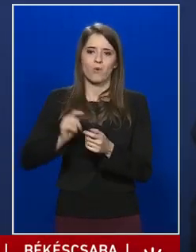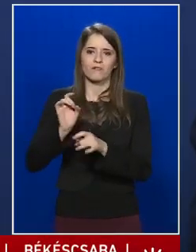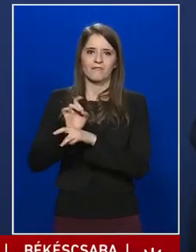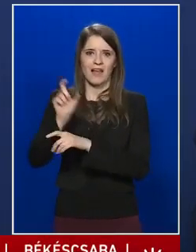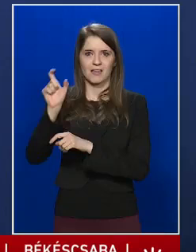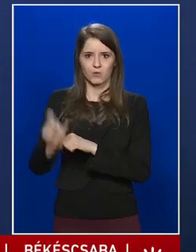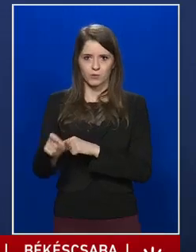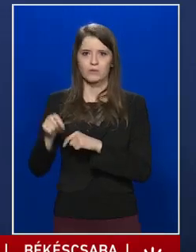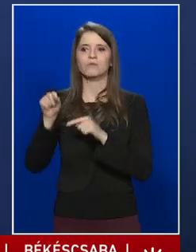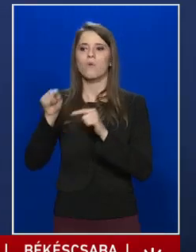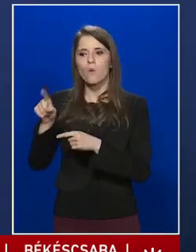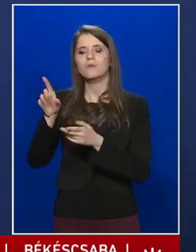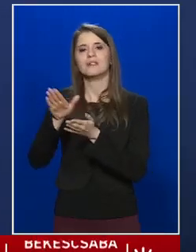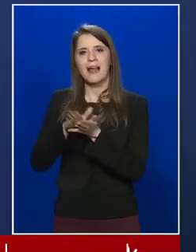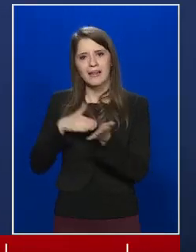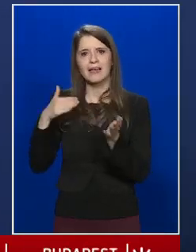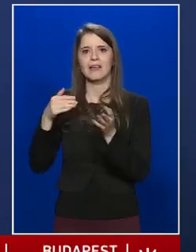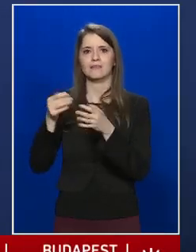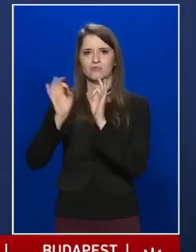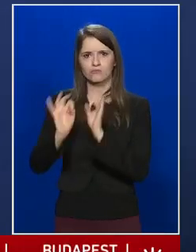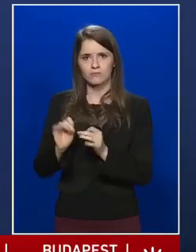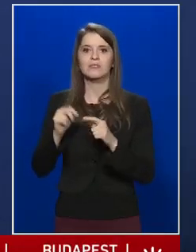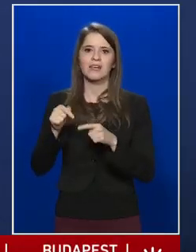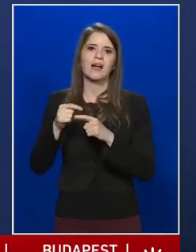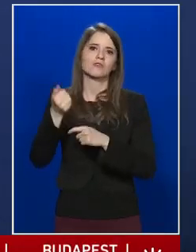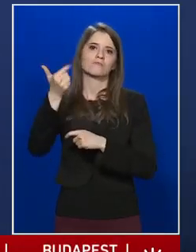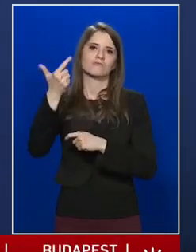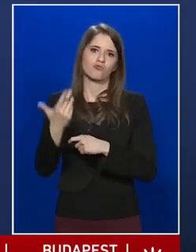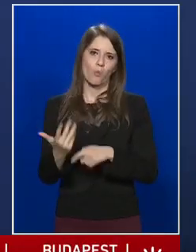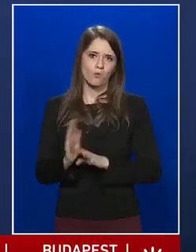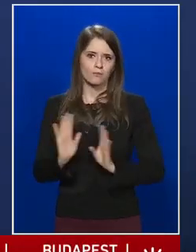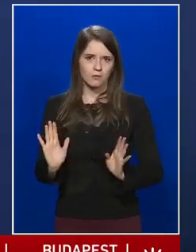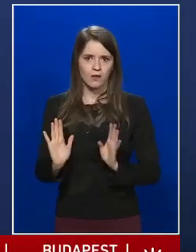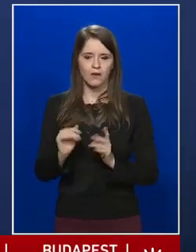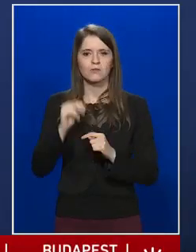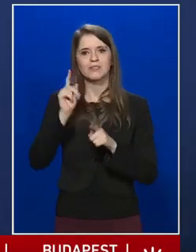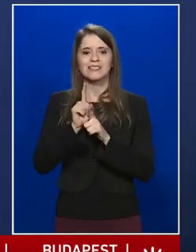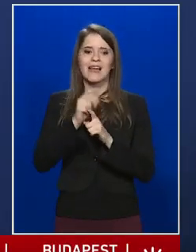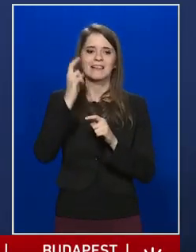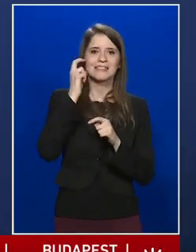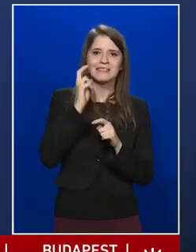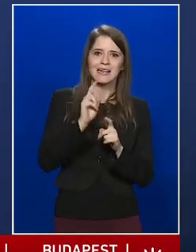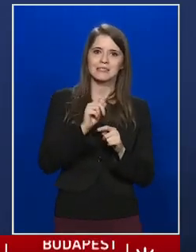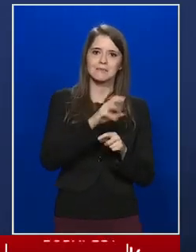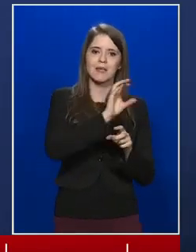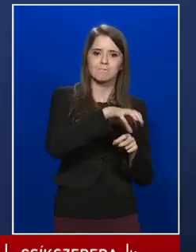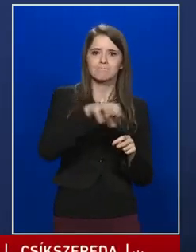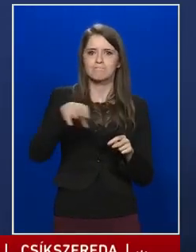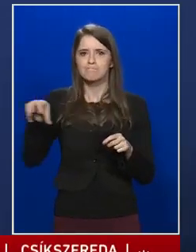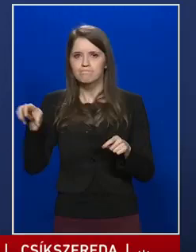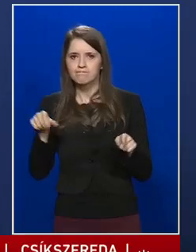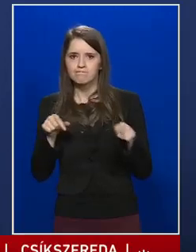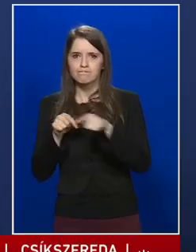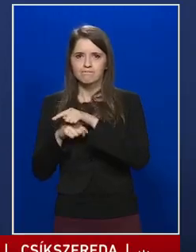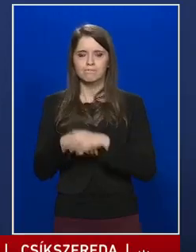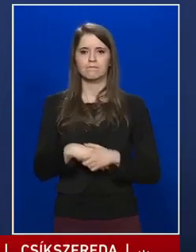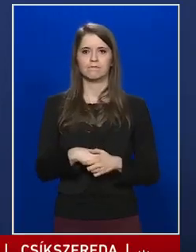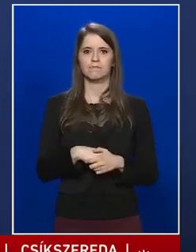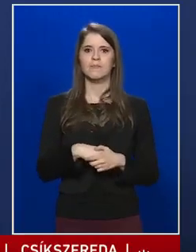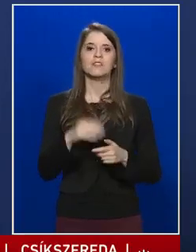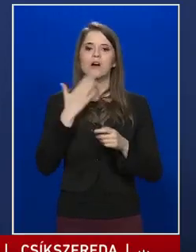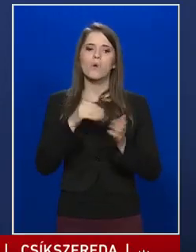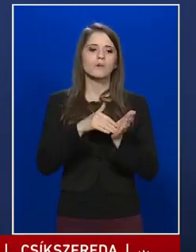kezdjük, tehát ezeket rangsoroltuk, ezeket az intézményeket, és ahol még nincs, akkor ő rájuk